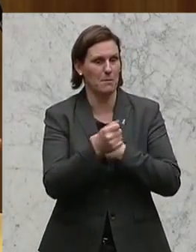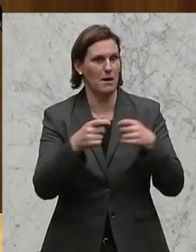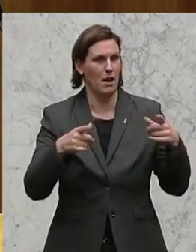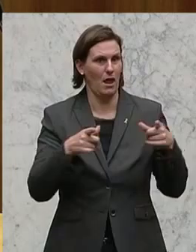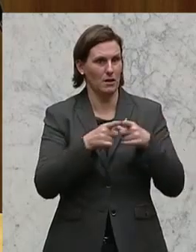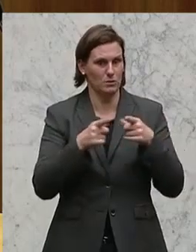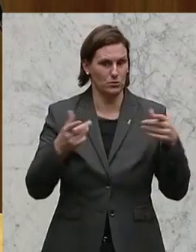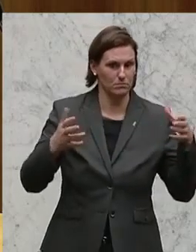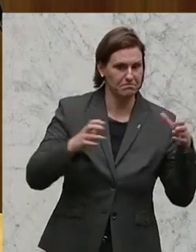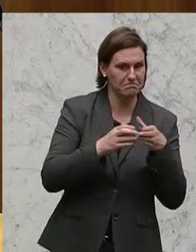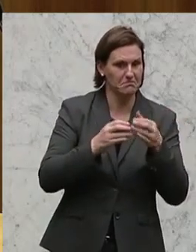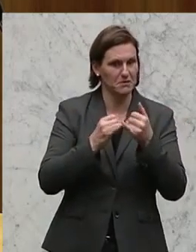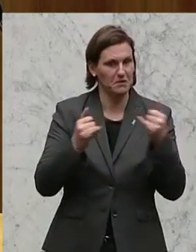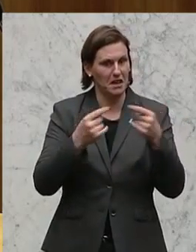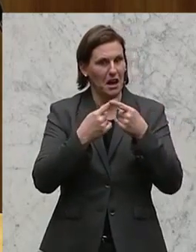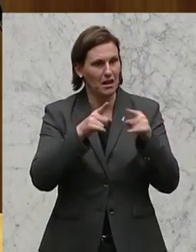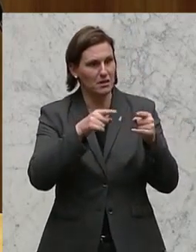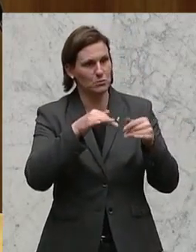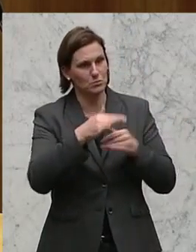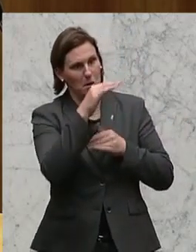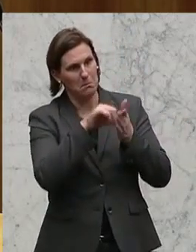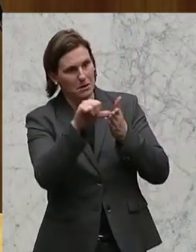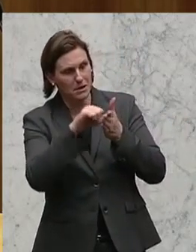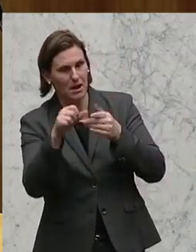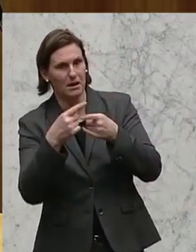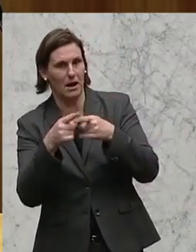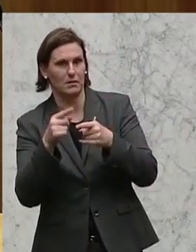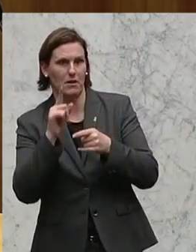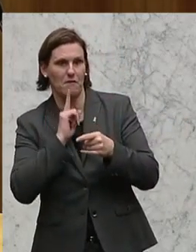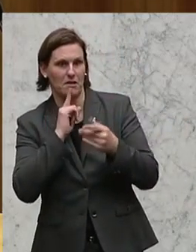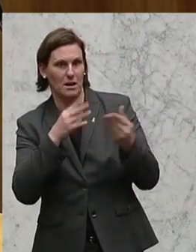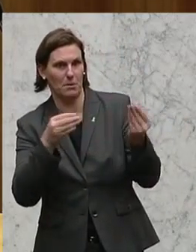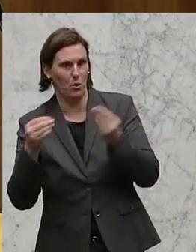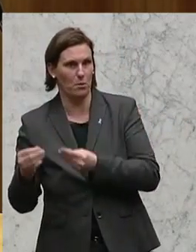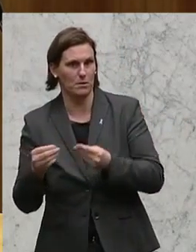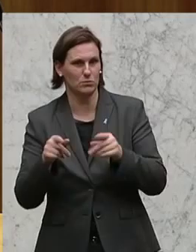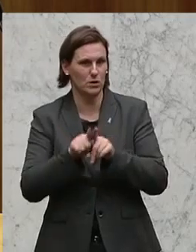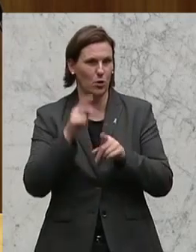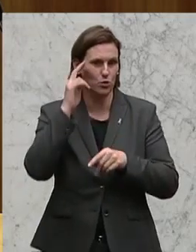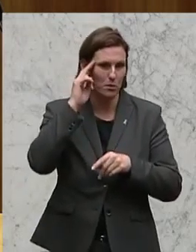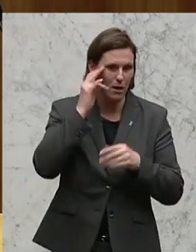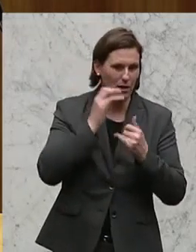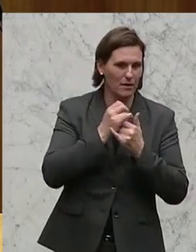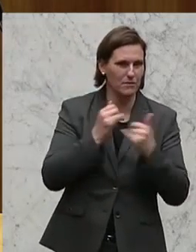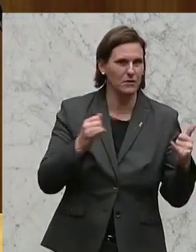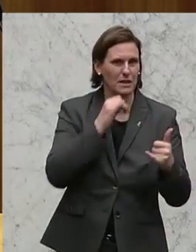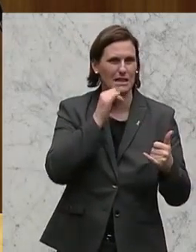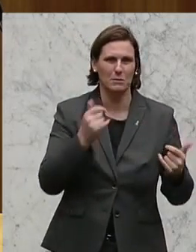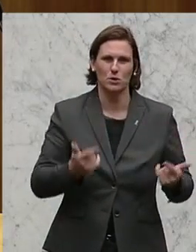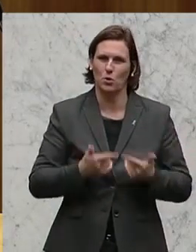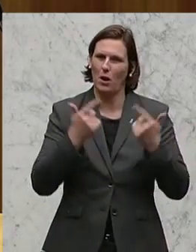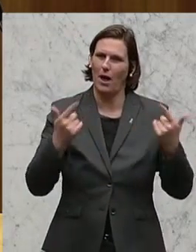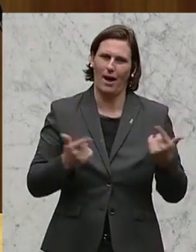bekommt oder der andere mehr Beiträge abzuleisten hat. Und auch das sollte man sich überlegen und muss man dazu sagen, weil nicht alles so leicht